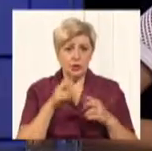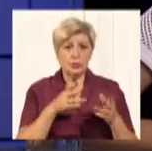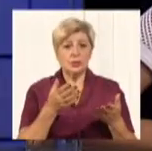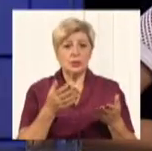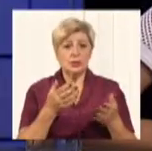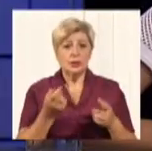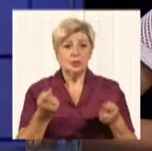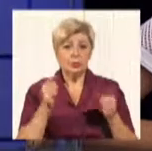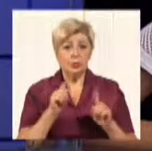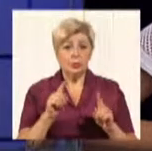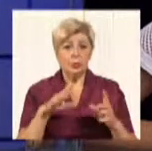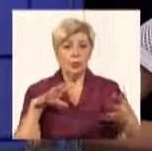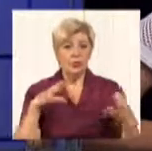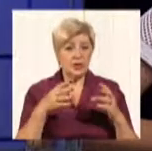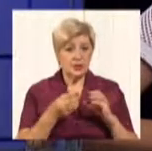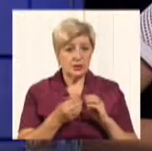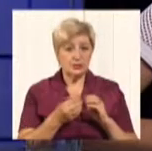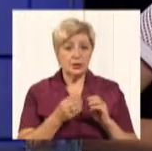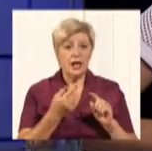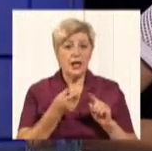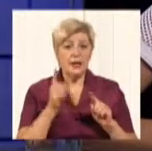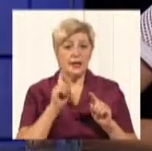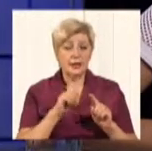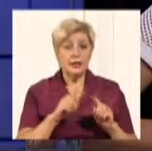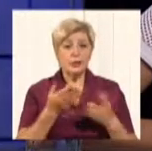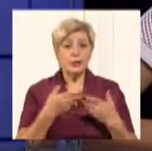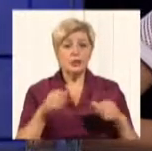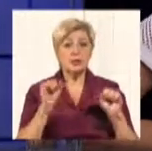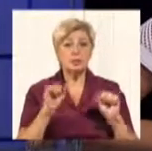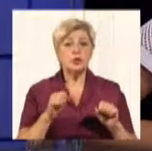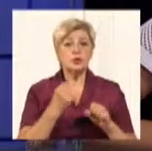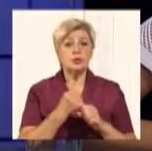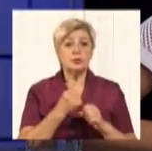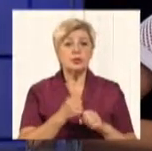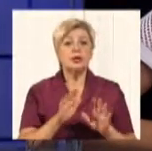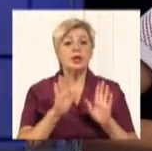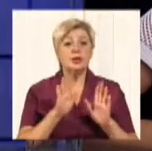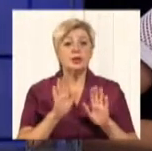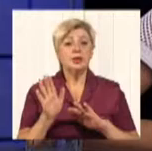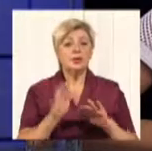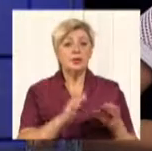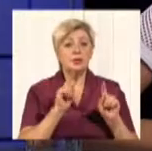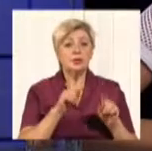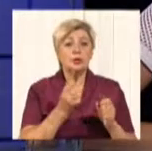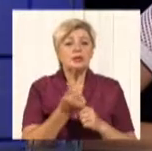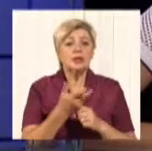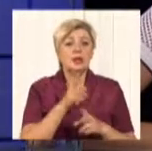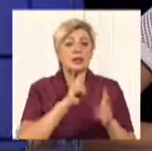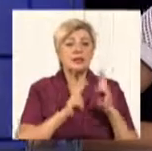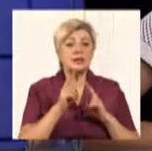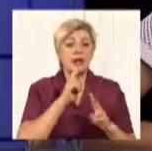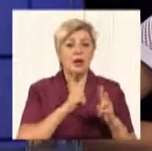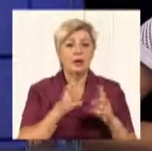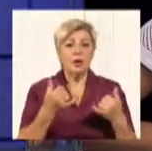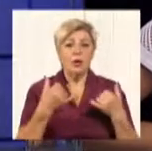висновки якісь ми можемо робити тільки з того, скільки скарг надійшло. Ось у мене, наприклад,